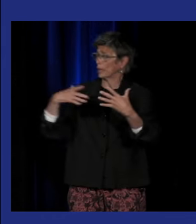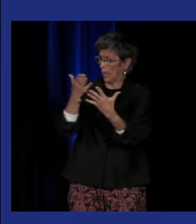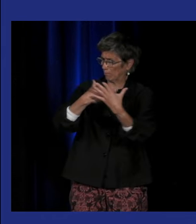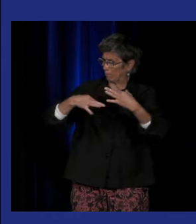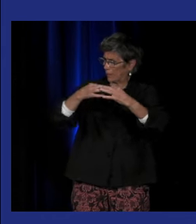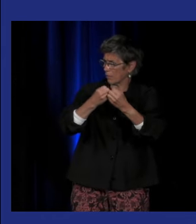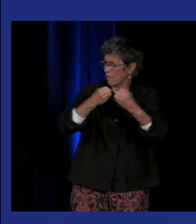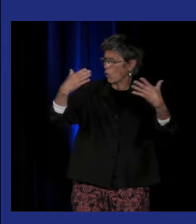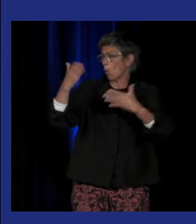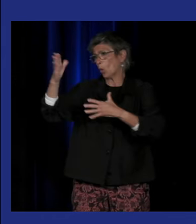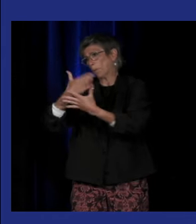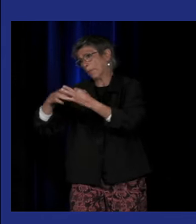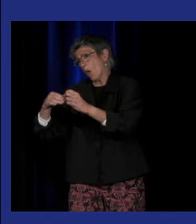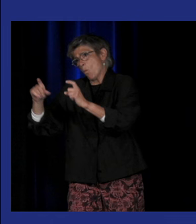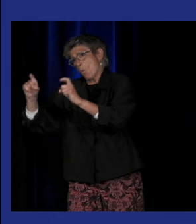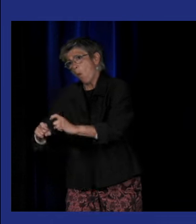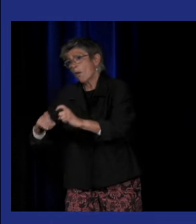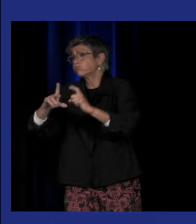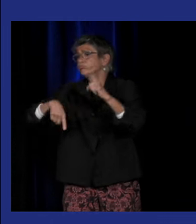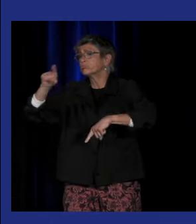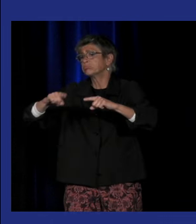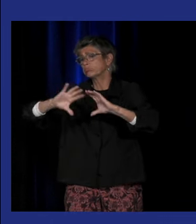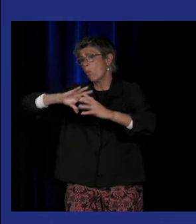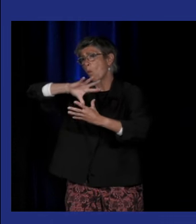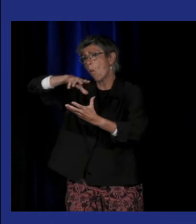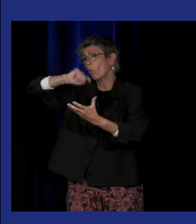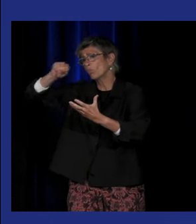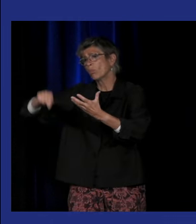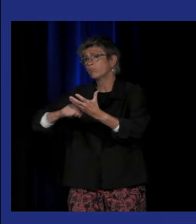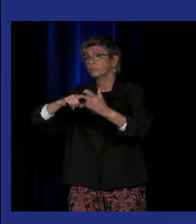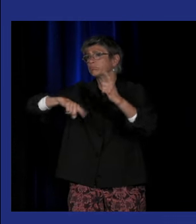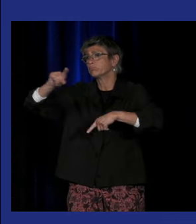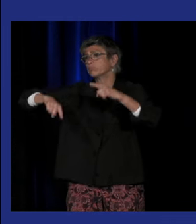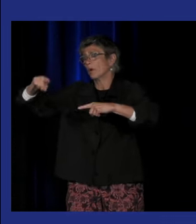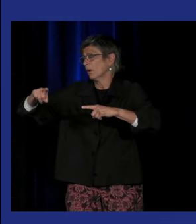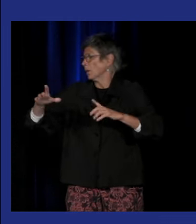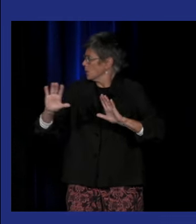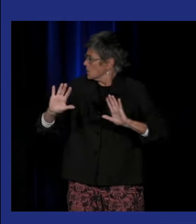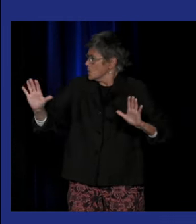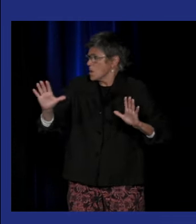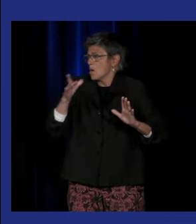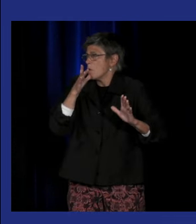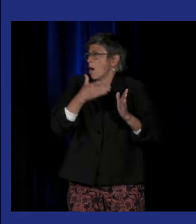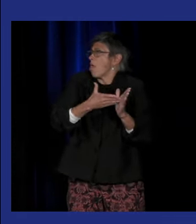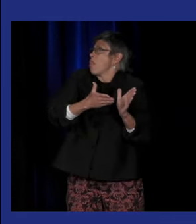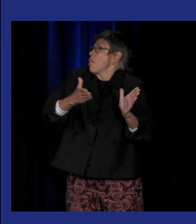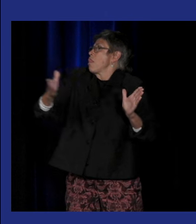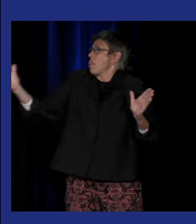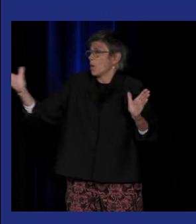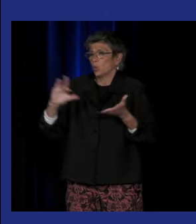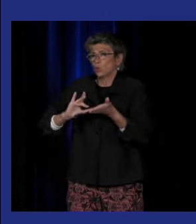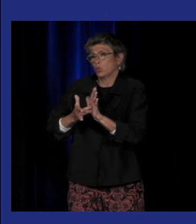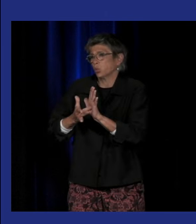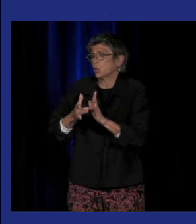pays plus que dans d'autres. Donc, on a laissé perdre beaucoup si on allait chercher ou essayer de